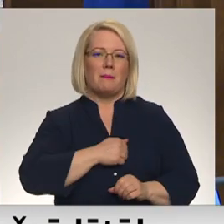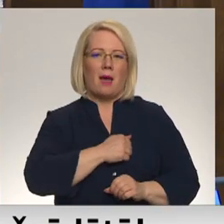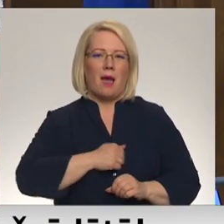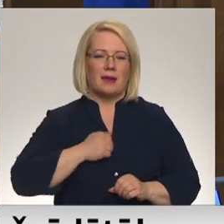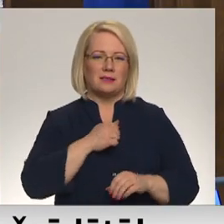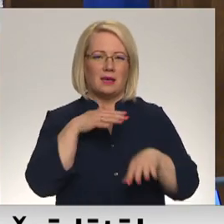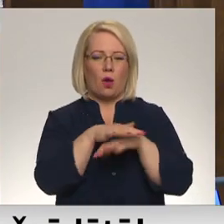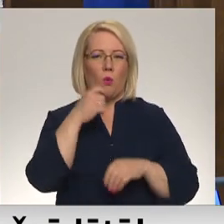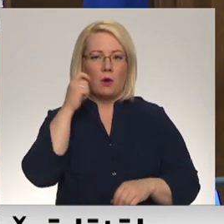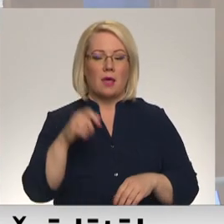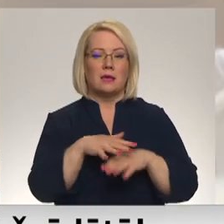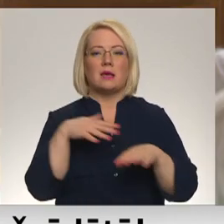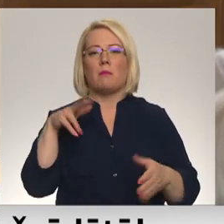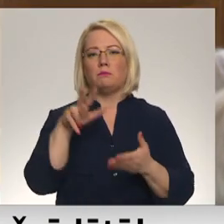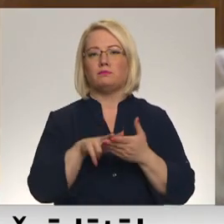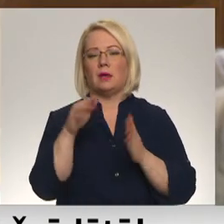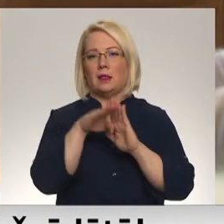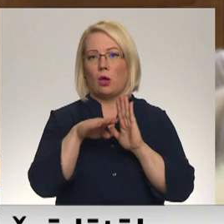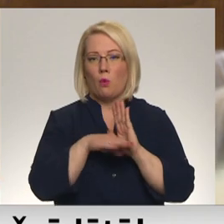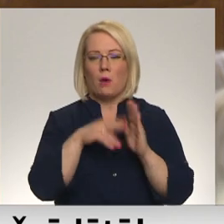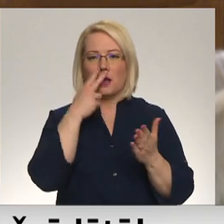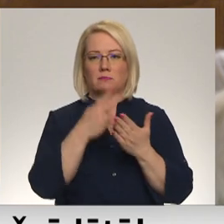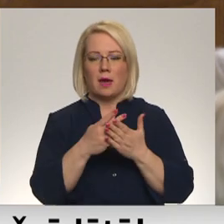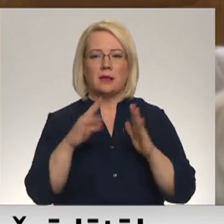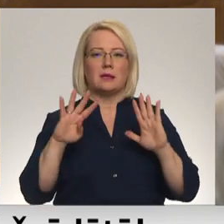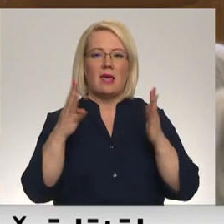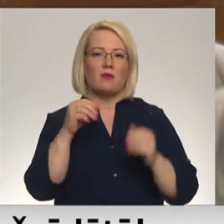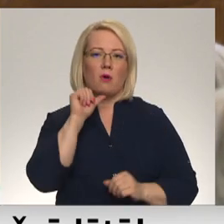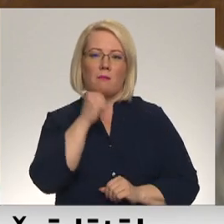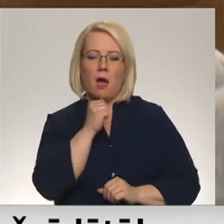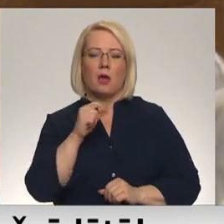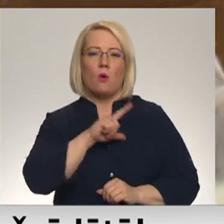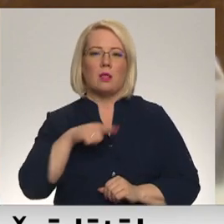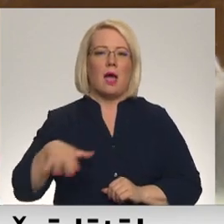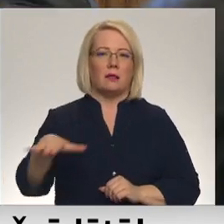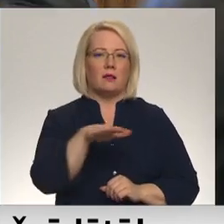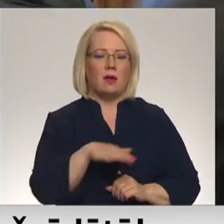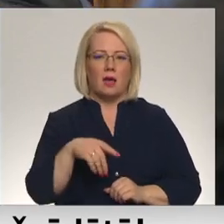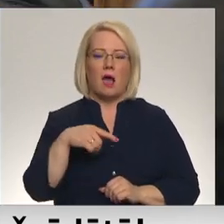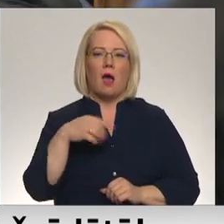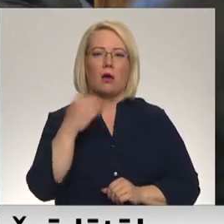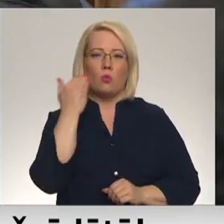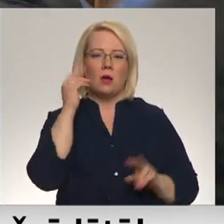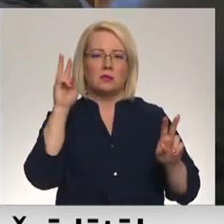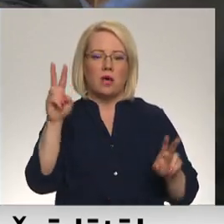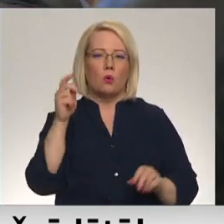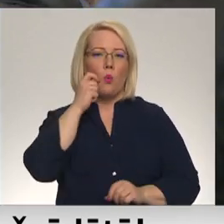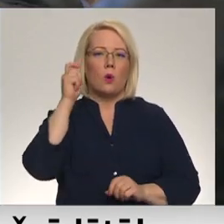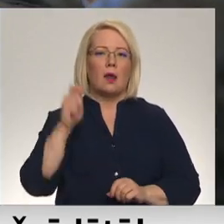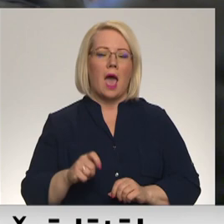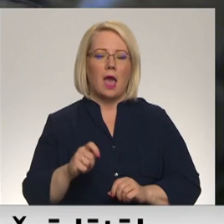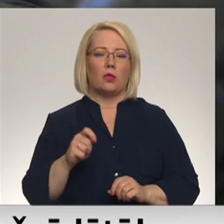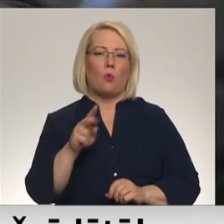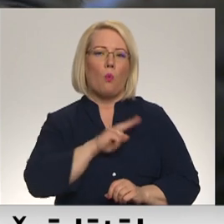Sājuma pieņēma likumu, kas paredz šogad 9. māju visā Latvijas teritorijā devēt par Ukraiņas oporu piemiņas dienu, kodinot